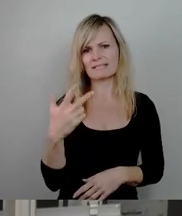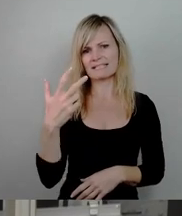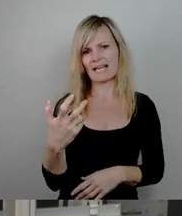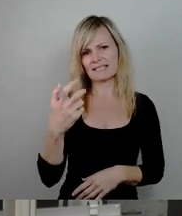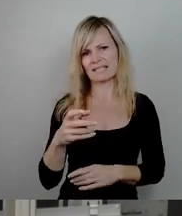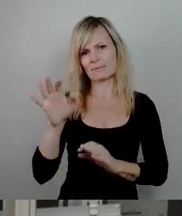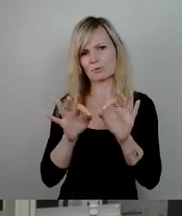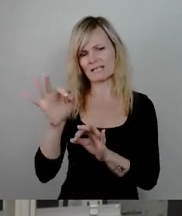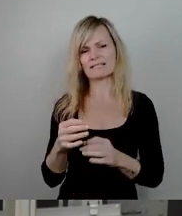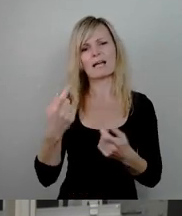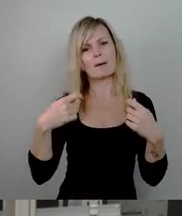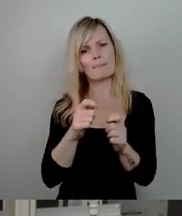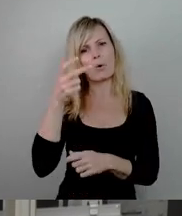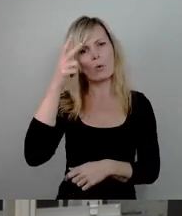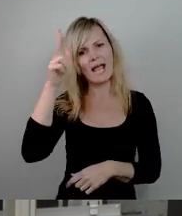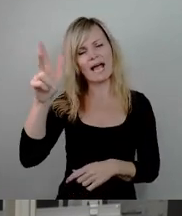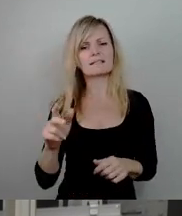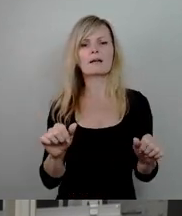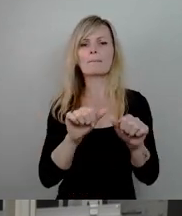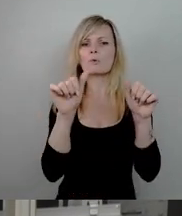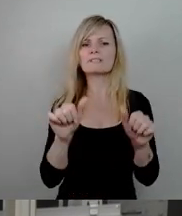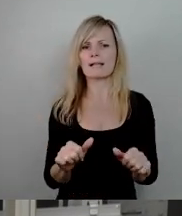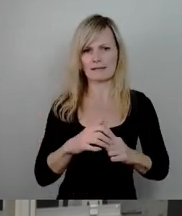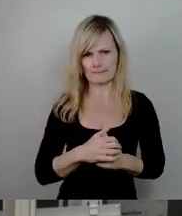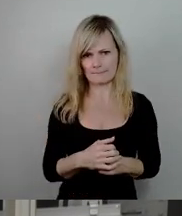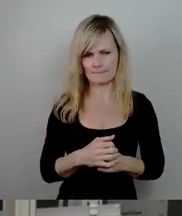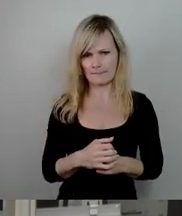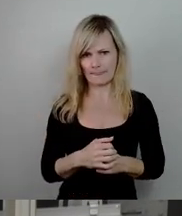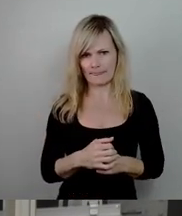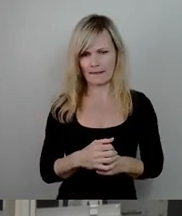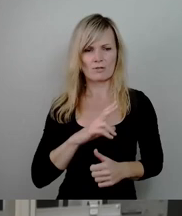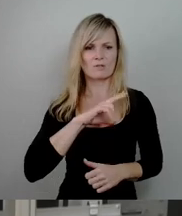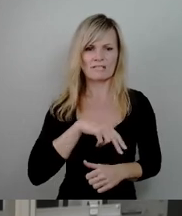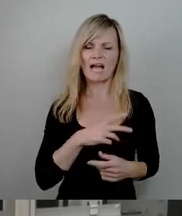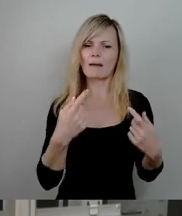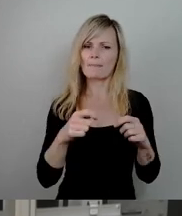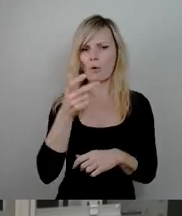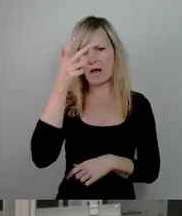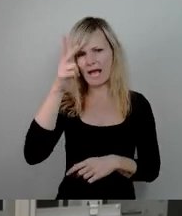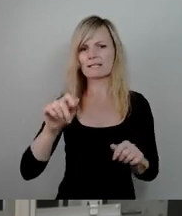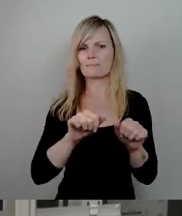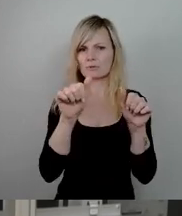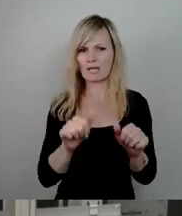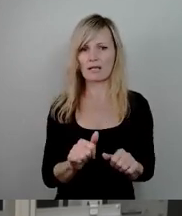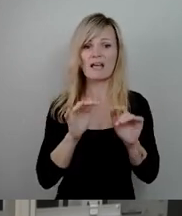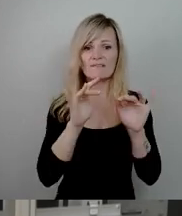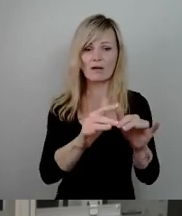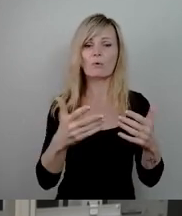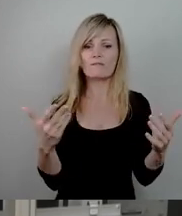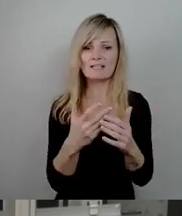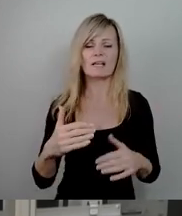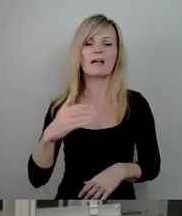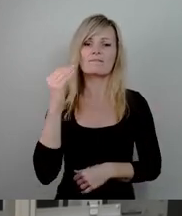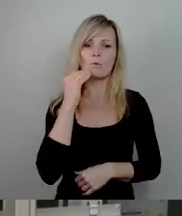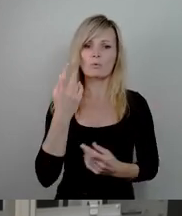soziale Bauherrenmodelle gestritten wurde. Was hat es bewirkt? Der Wohnungsbau in Dresden ist komplett zusammengebrochen.